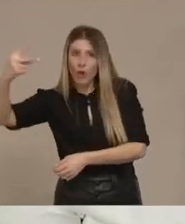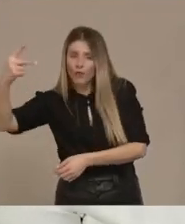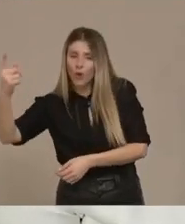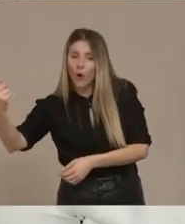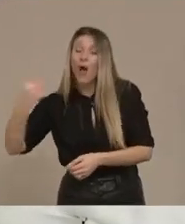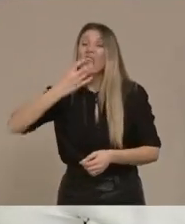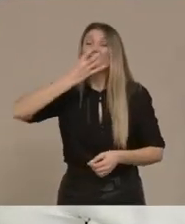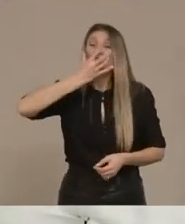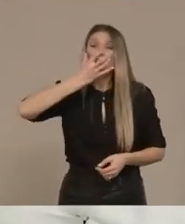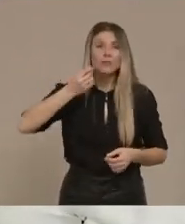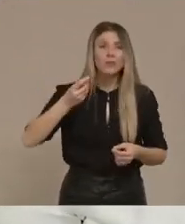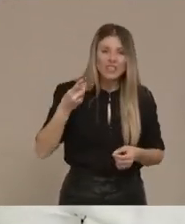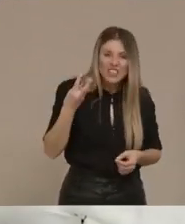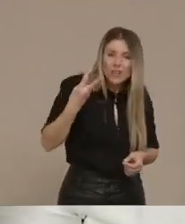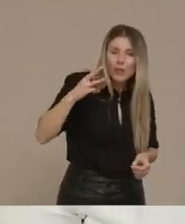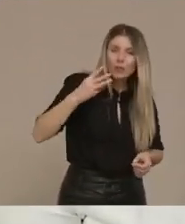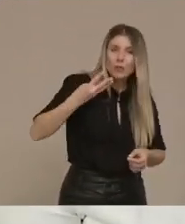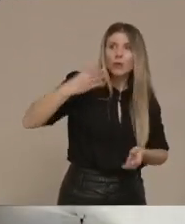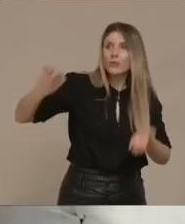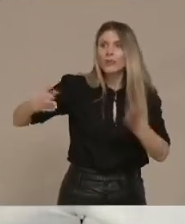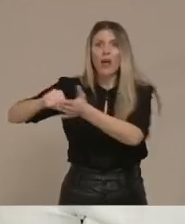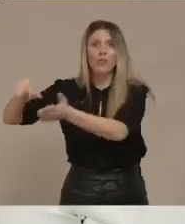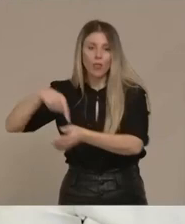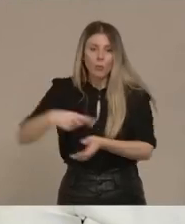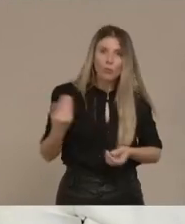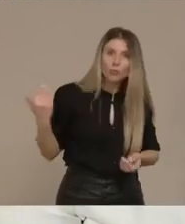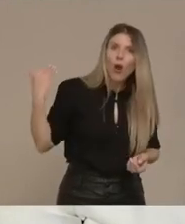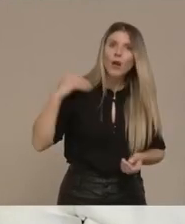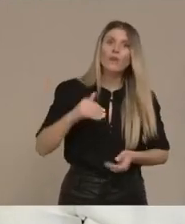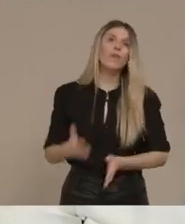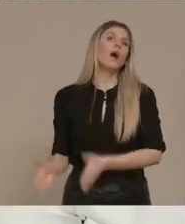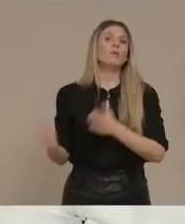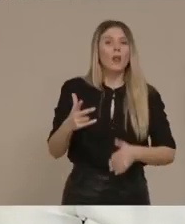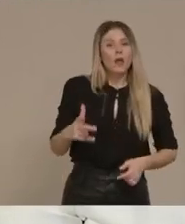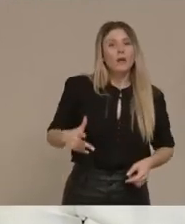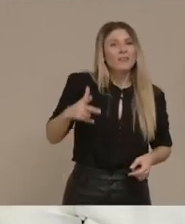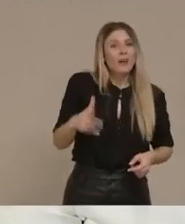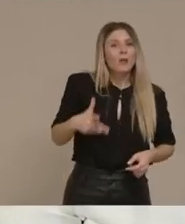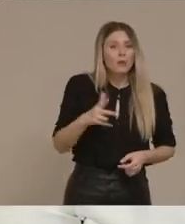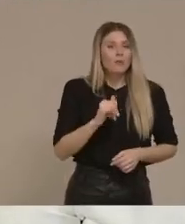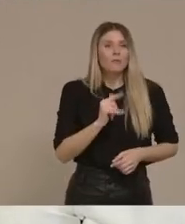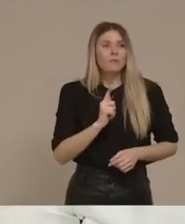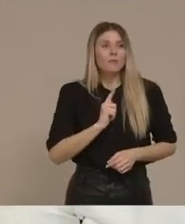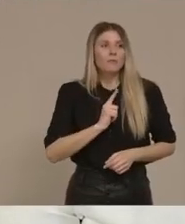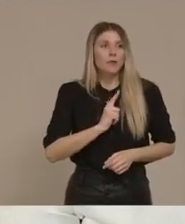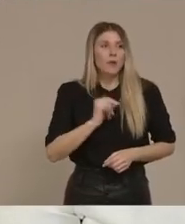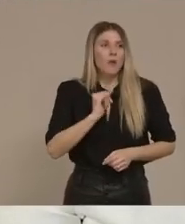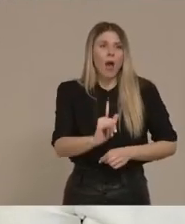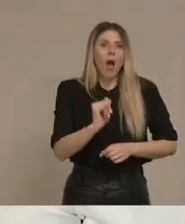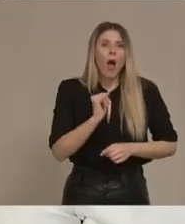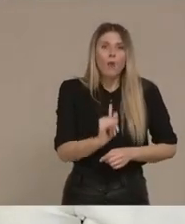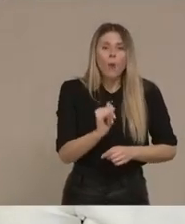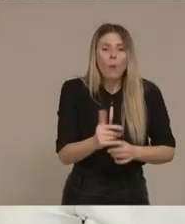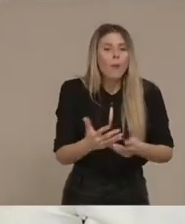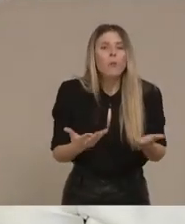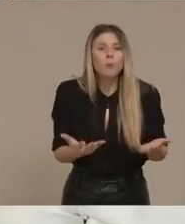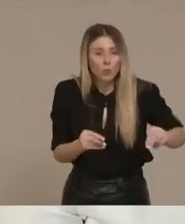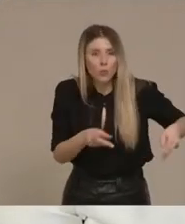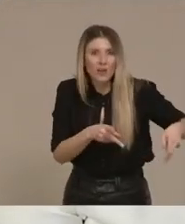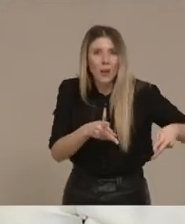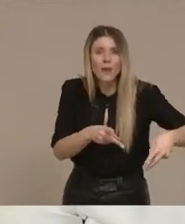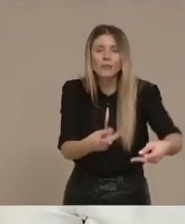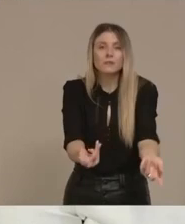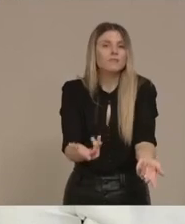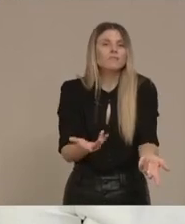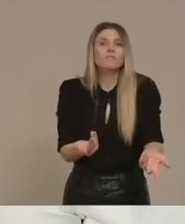ή και δετραπλάσιο από την Αθήνα Το τρένο το περιμένουμε επίσης από τη δεκαετία του 1990 Για όλα αυτά που γνωρίσατε στην Καστοριά θέλω να